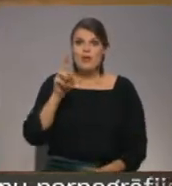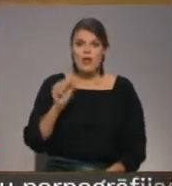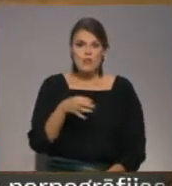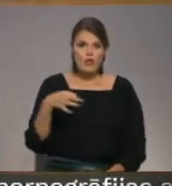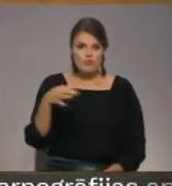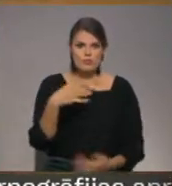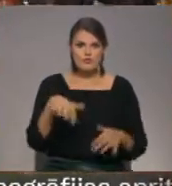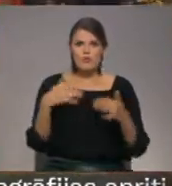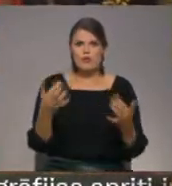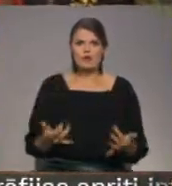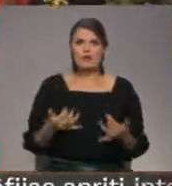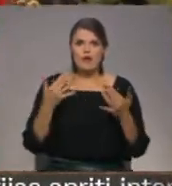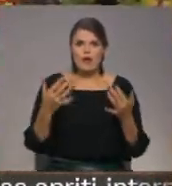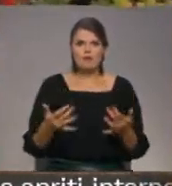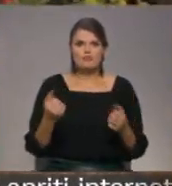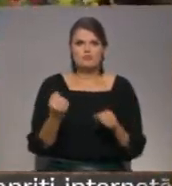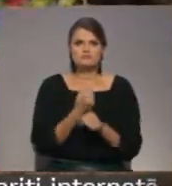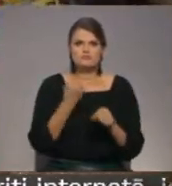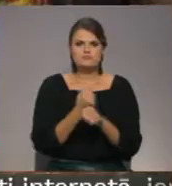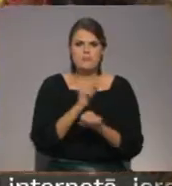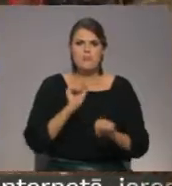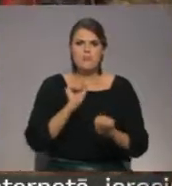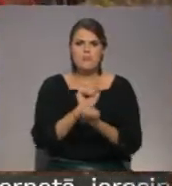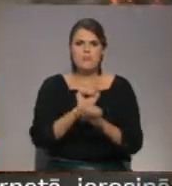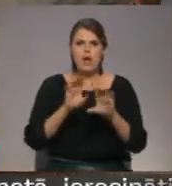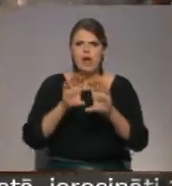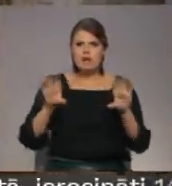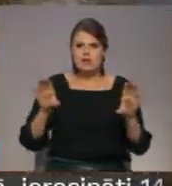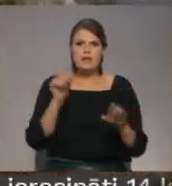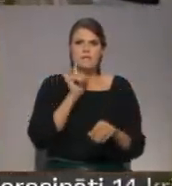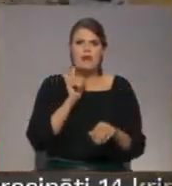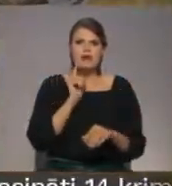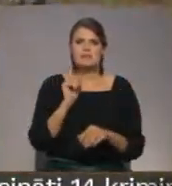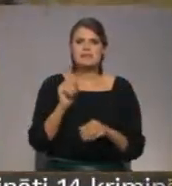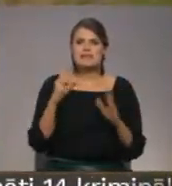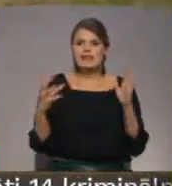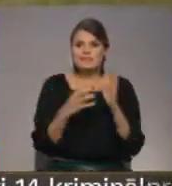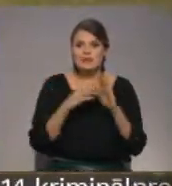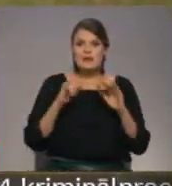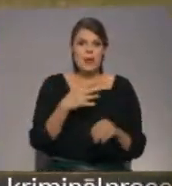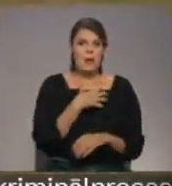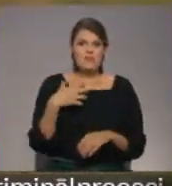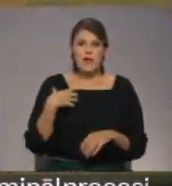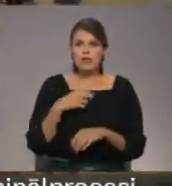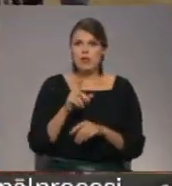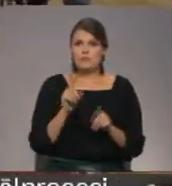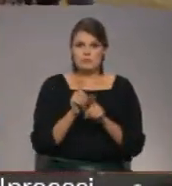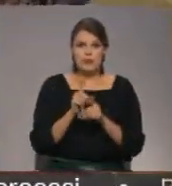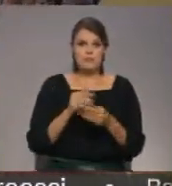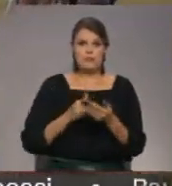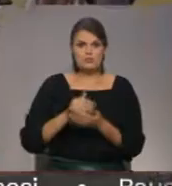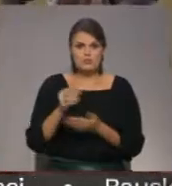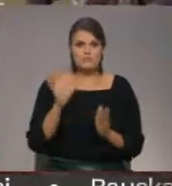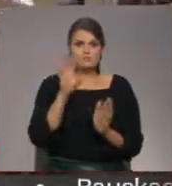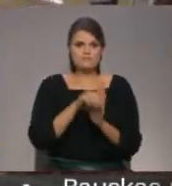traktori un no milzu laukmeņiem topi barikādas. Pagaidām tikai simbolisks. Taču, ja valdība neatkāpcies no nolūka pievienot